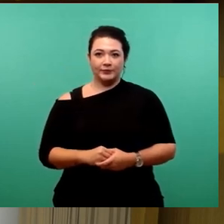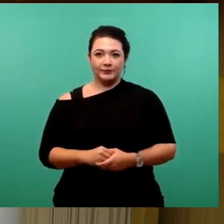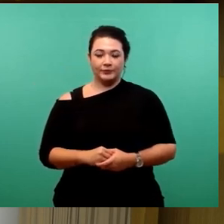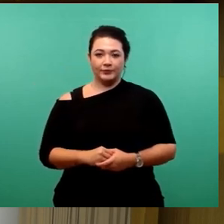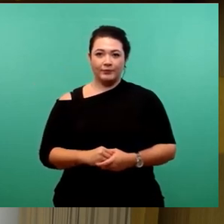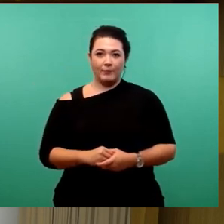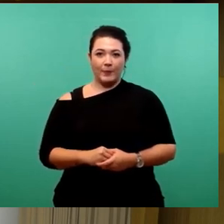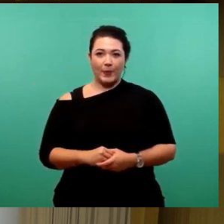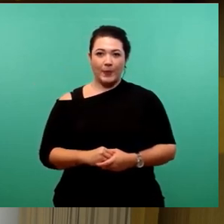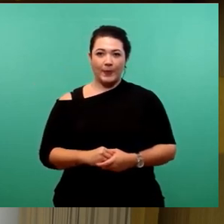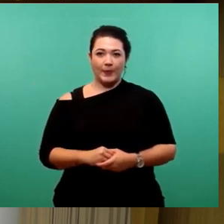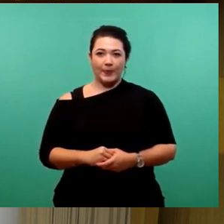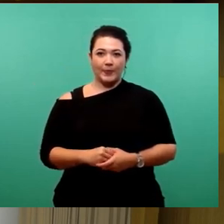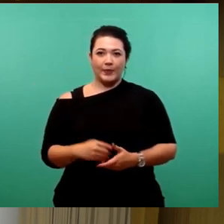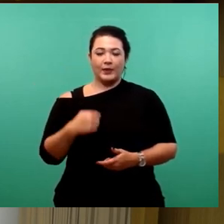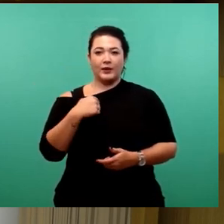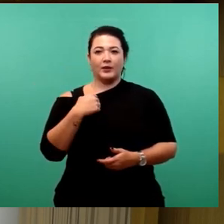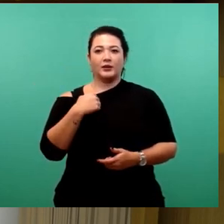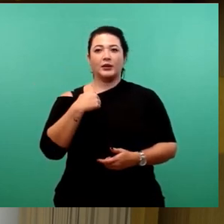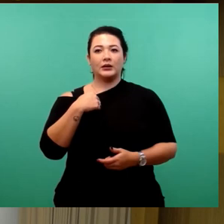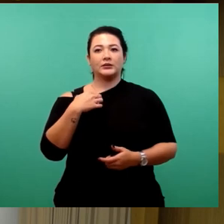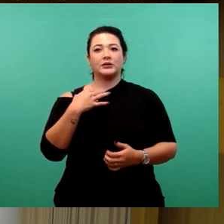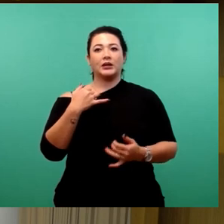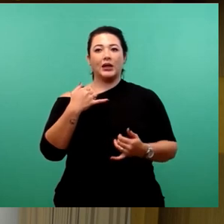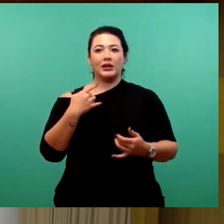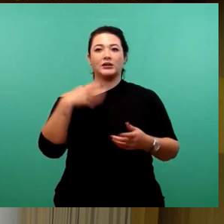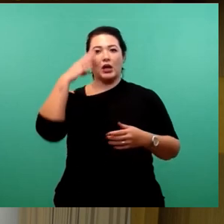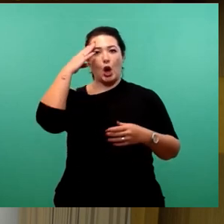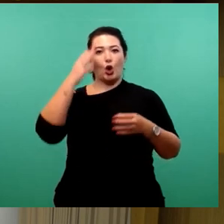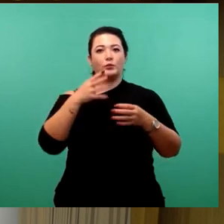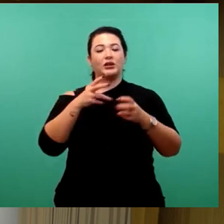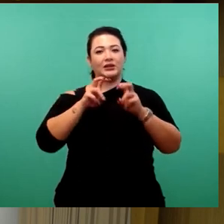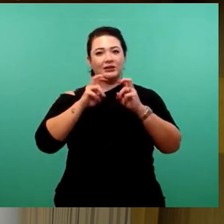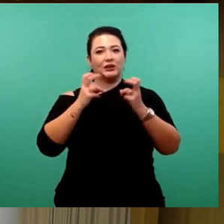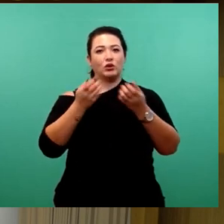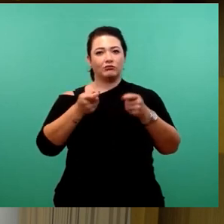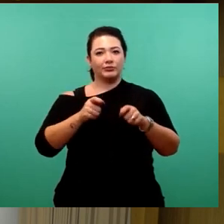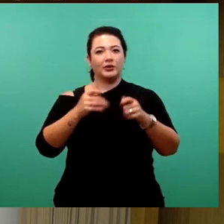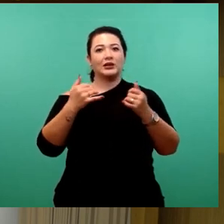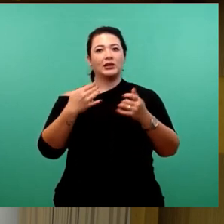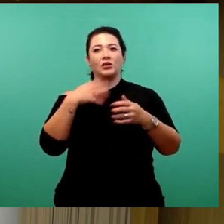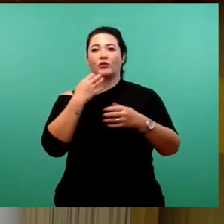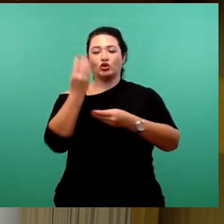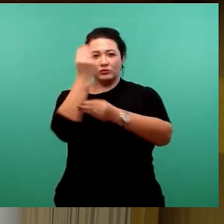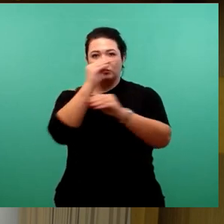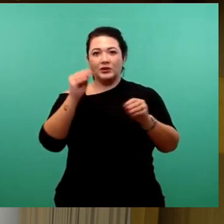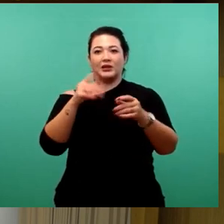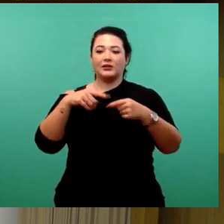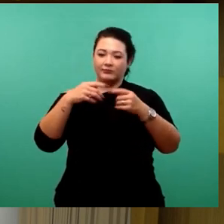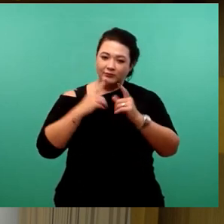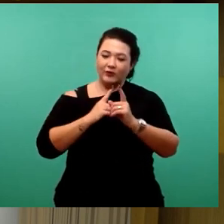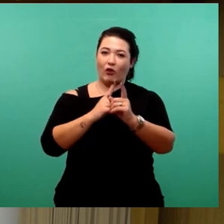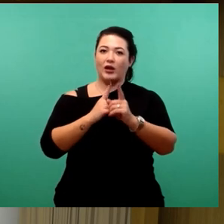Ich würde jetzt, da wir jetzt die Hauptsitzung beschlossen haben, nochmal darauf hinweisen, dass gerade im Hinblick jetzt auf die folgenden Tagesordnungspunkte 5 bis 8